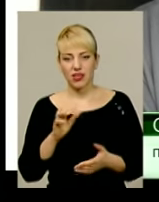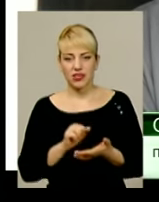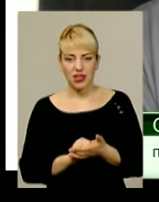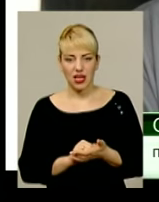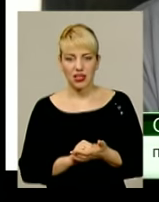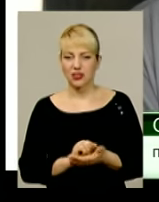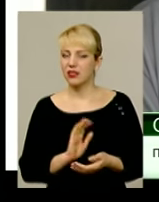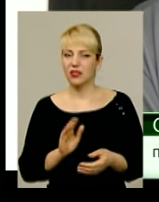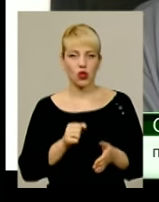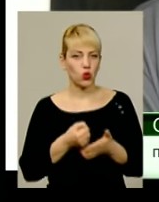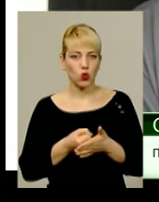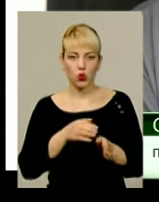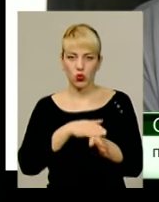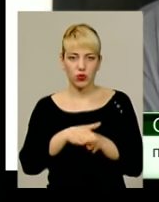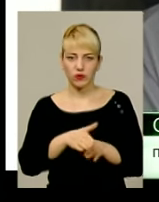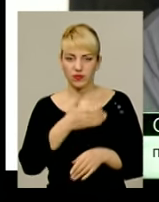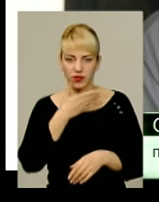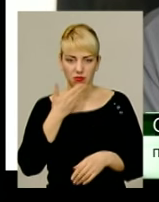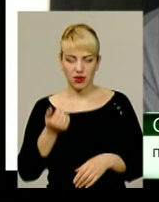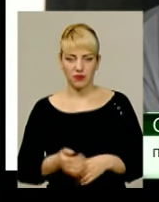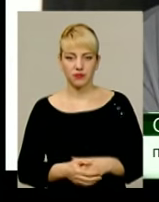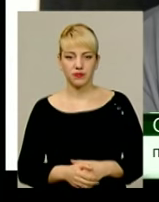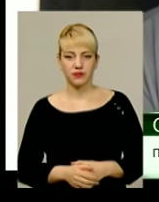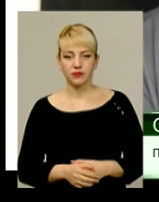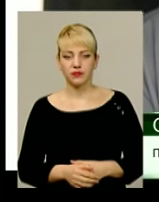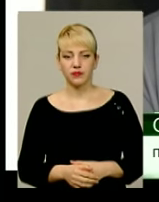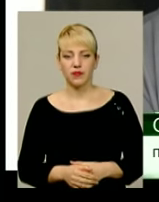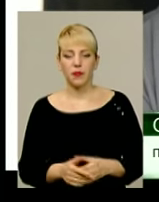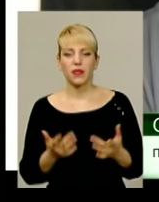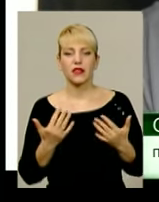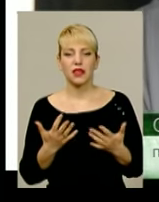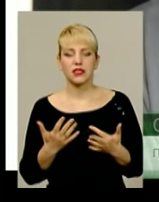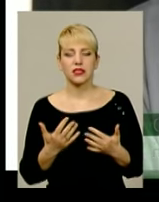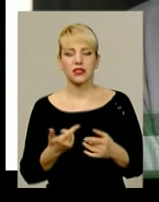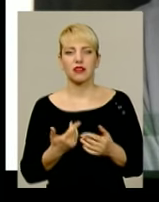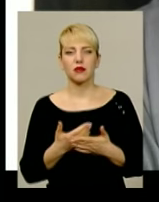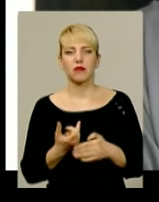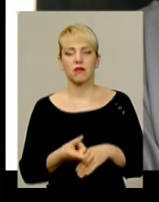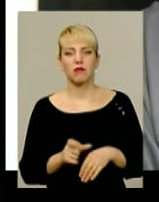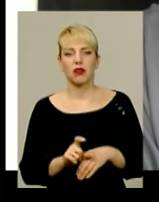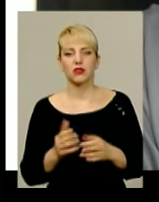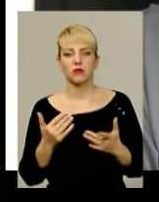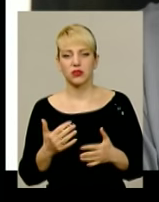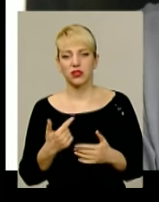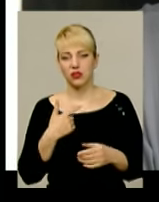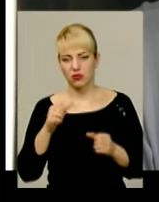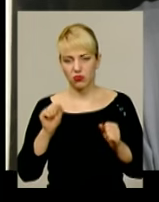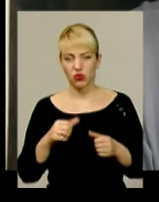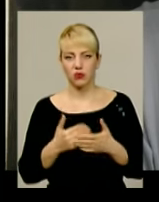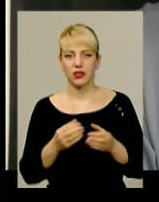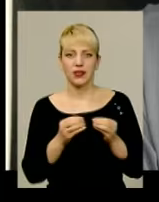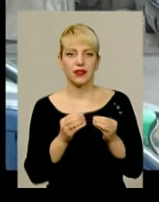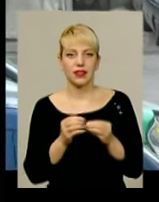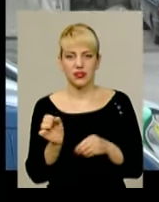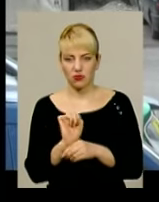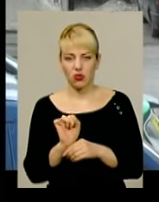Не зайнята до кінця. Не зайнята до кінця? Ні, ні. Десь наскільки? Максимум, наскільки відсотків? Ну, ще можу прийняти, ще 10 машин